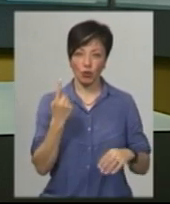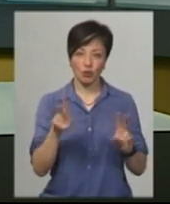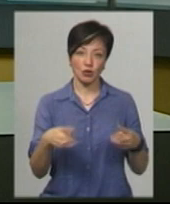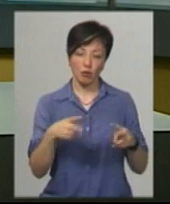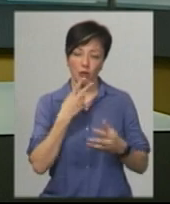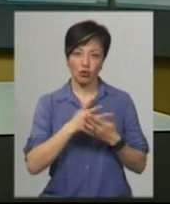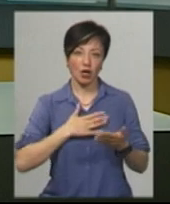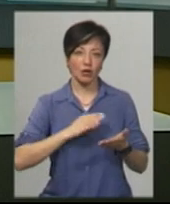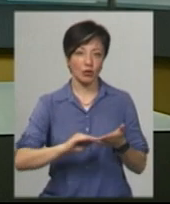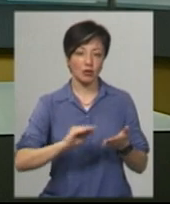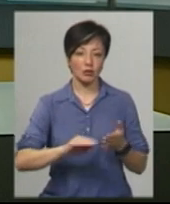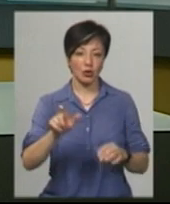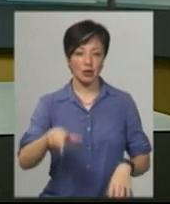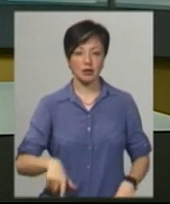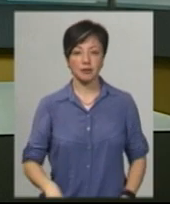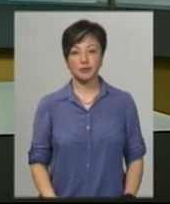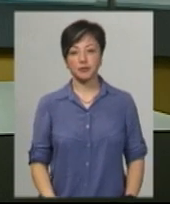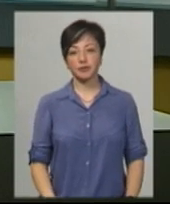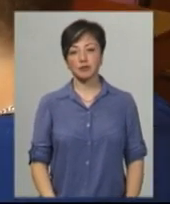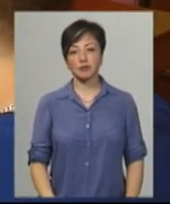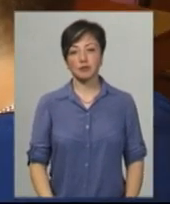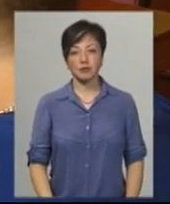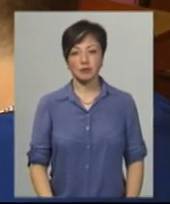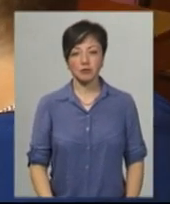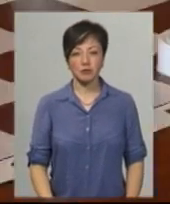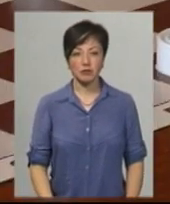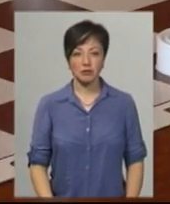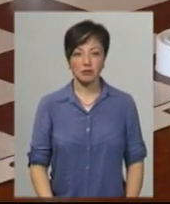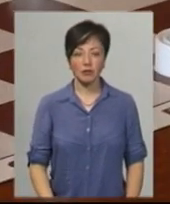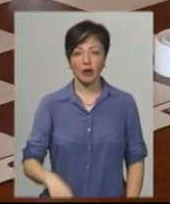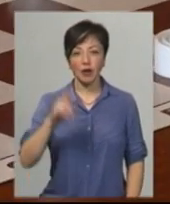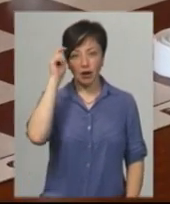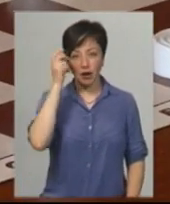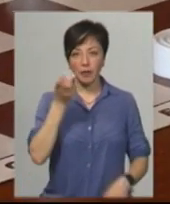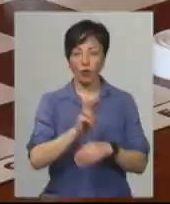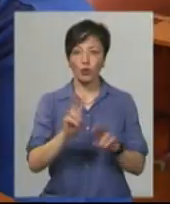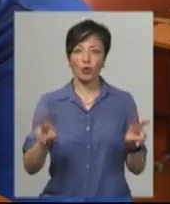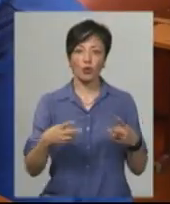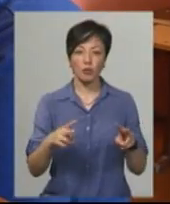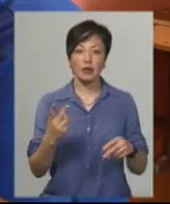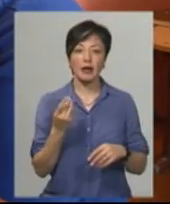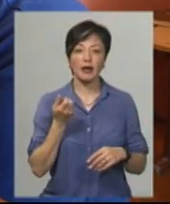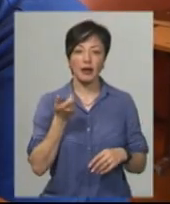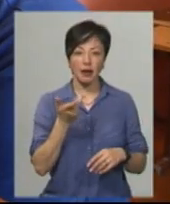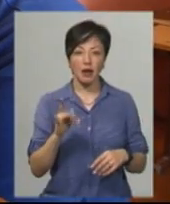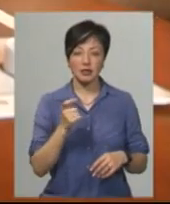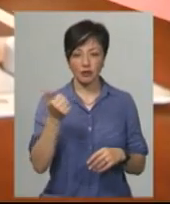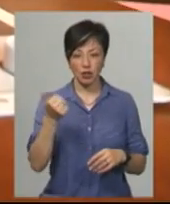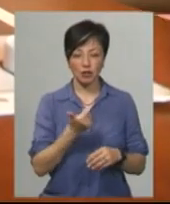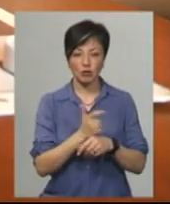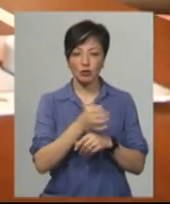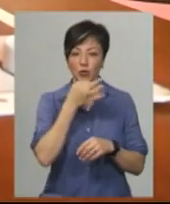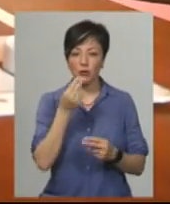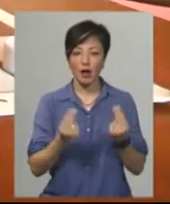клубів, бачила наша знімальна група. Подробиці далі. Хмельницький приходить до підліткового клубу кілька разів на тиждень. Найбільше